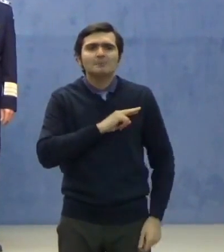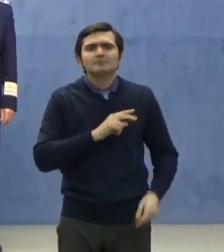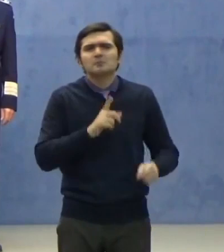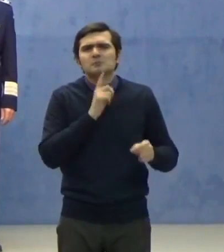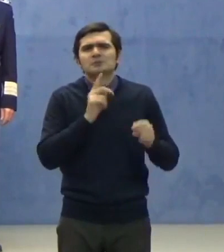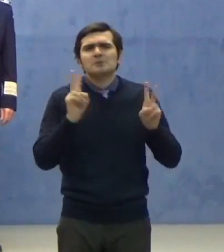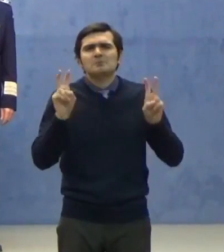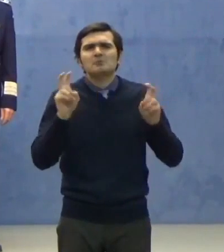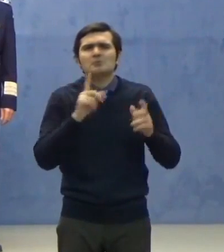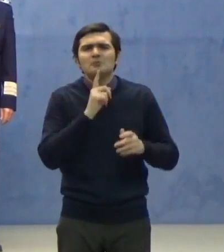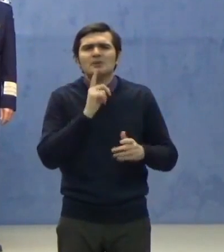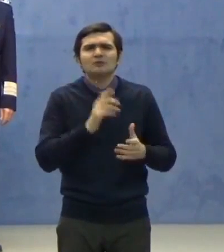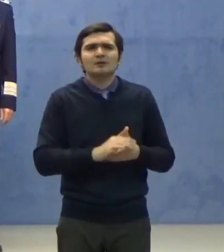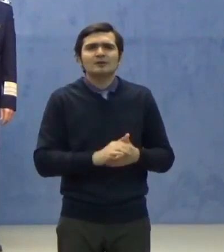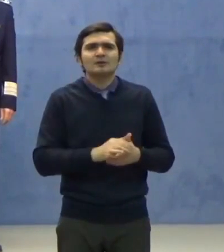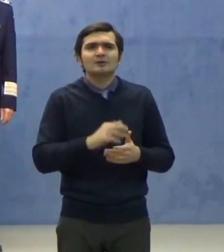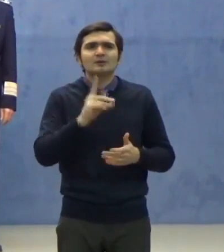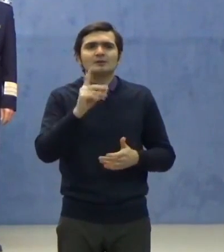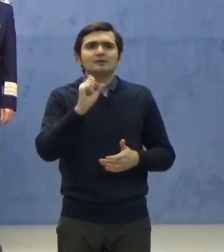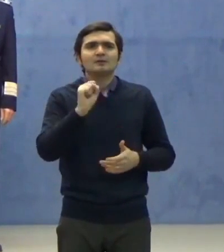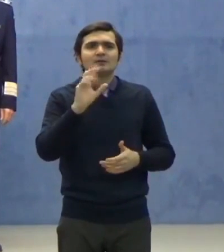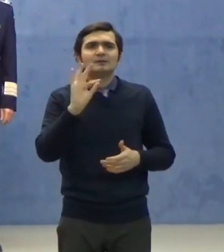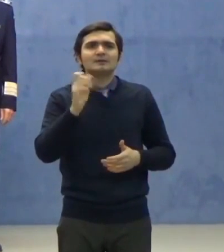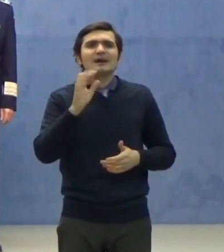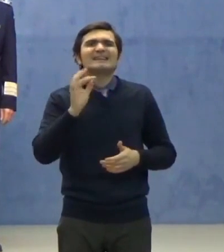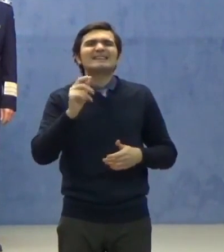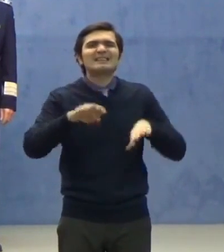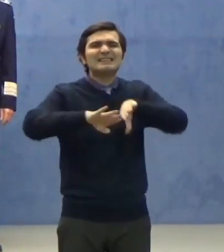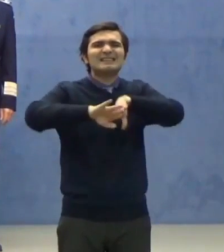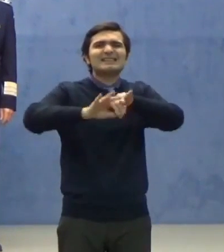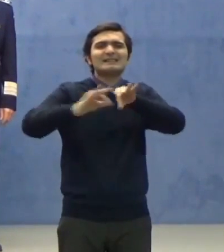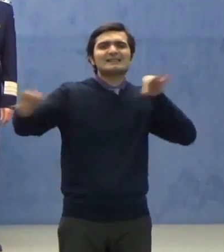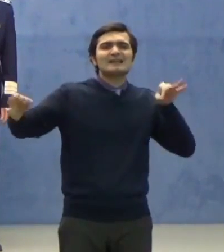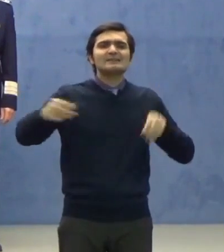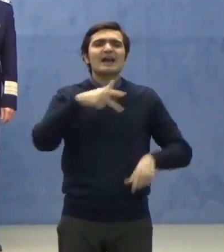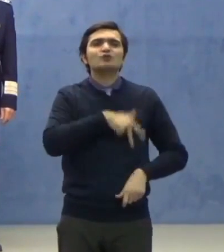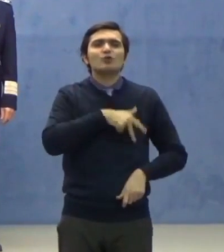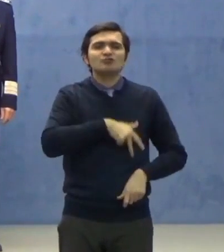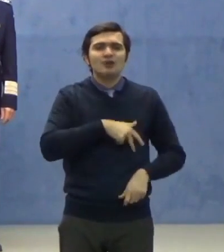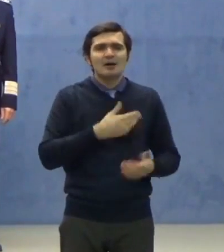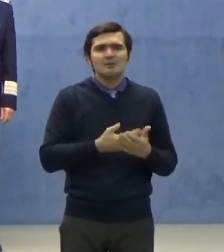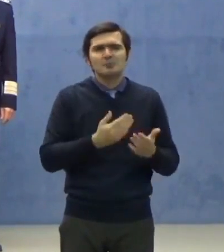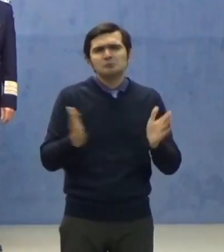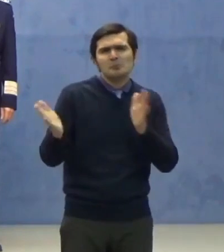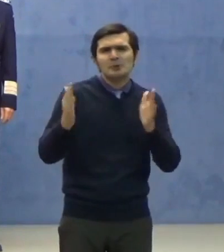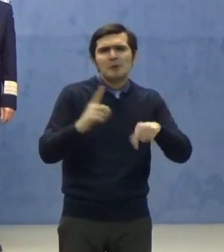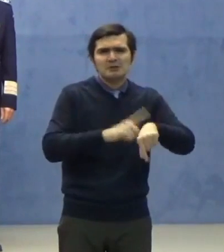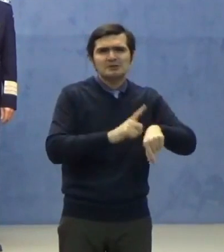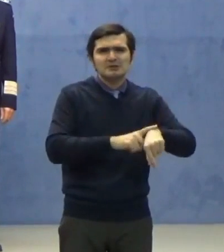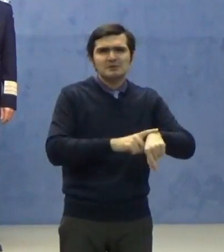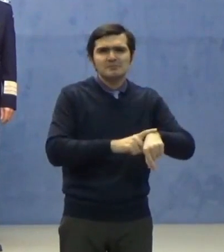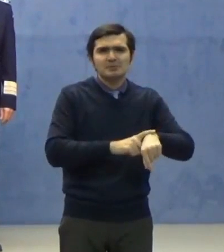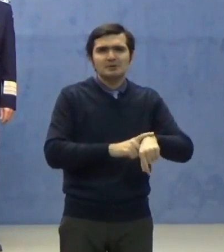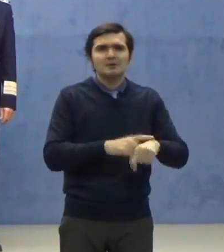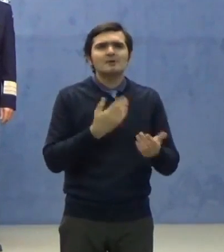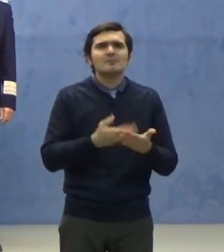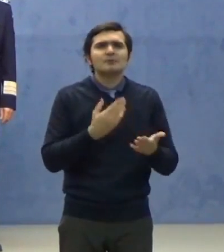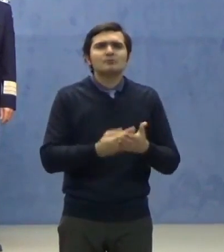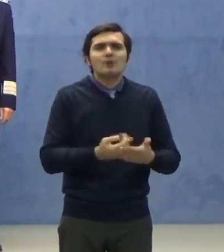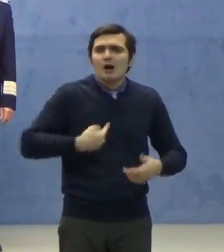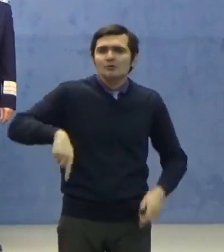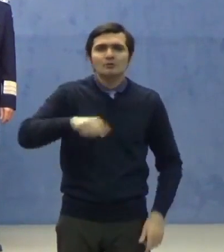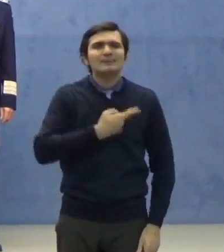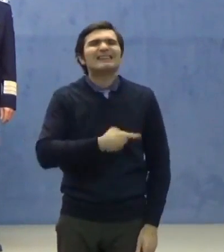numită distanțare socială pentru o perioadă de timp, astfel încât să ne